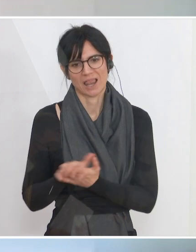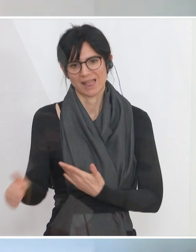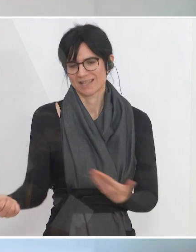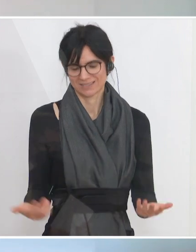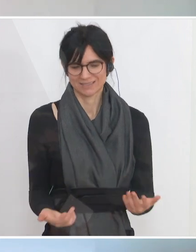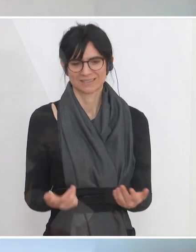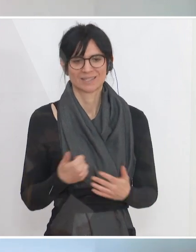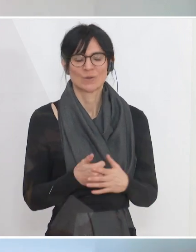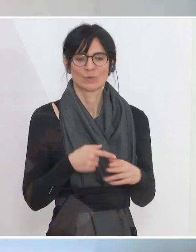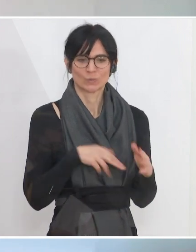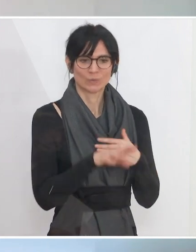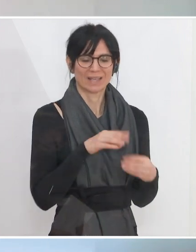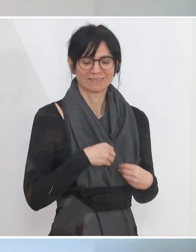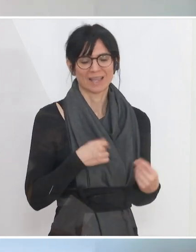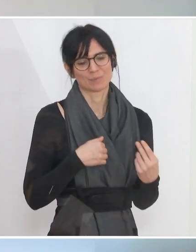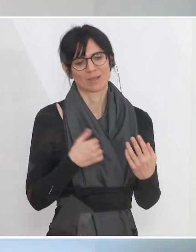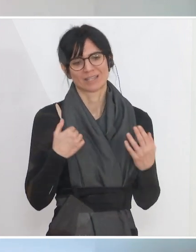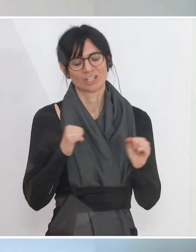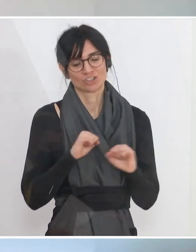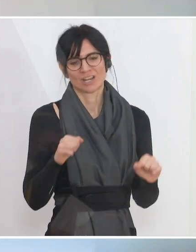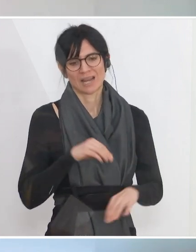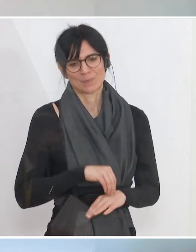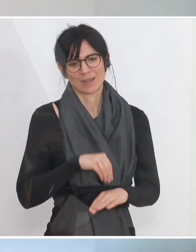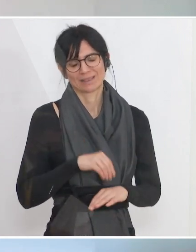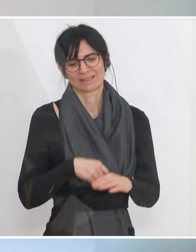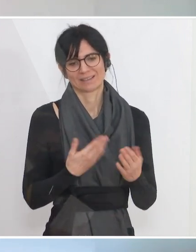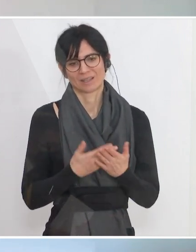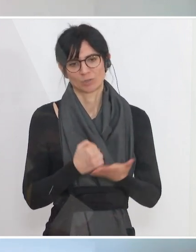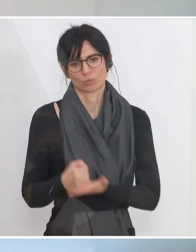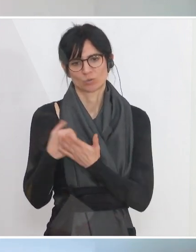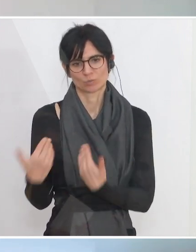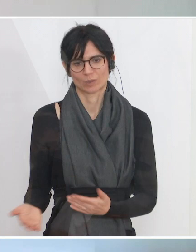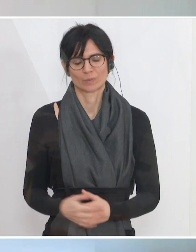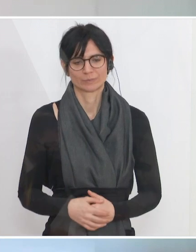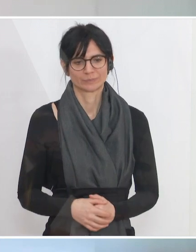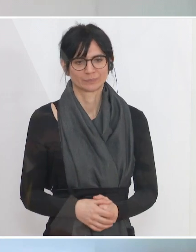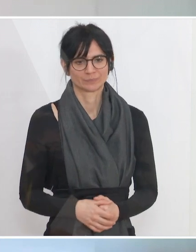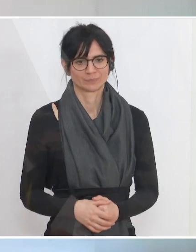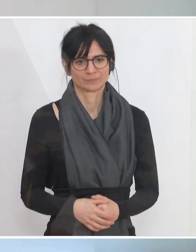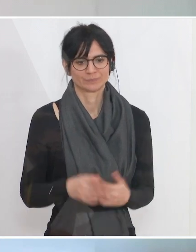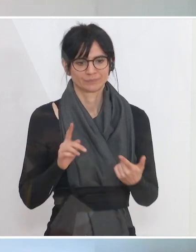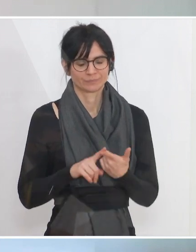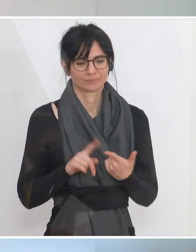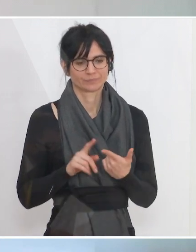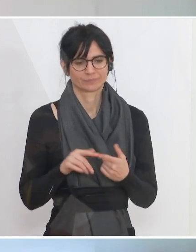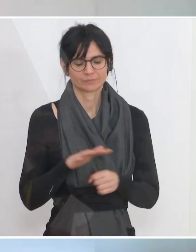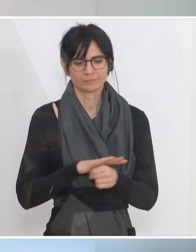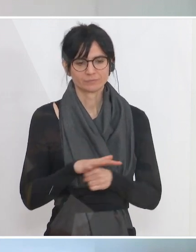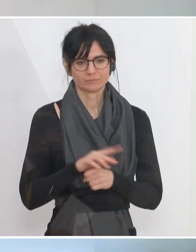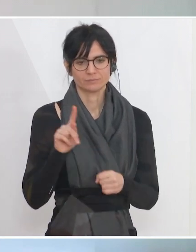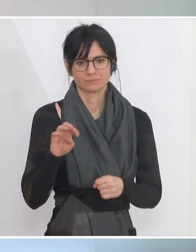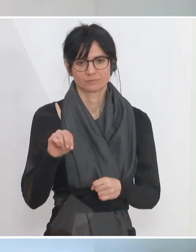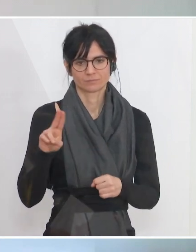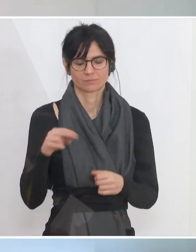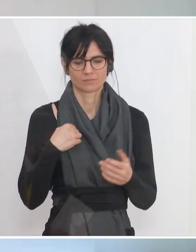Und dass hier die Unternehmen sich rasch melden, um diese Unterstützung auch abzuholen. Der zweite Bereich ist KMU